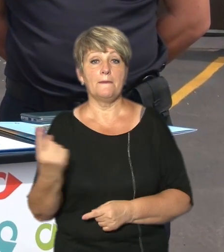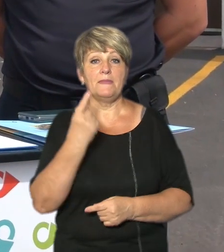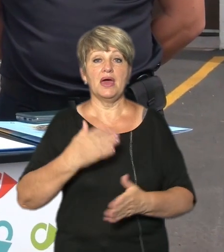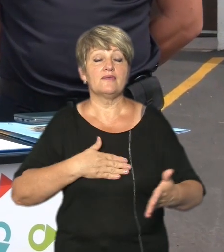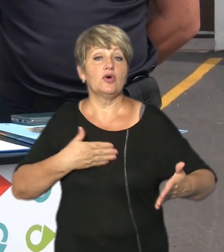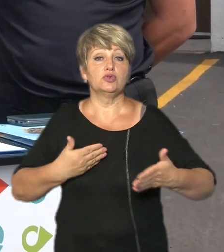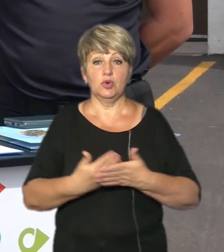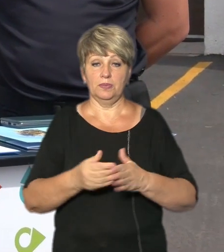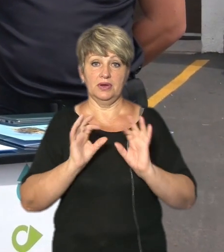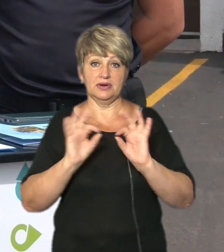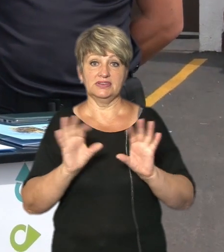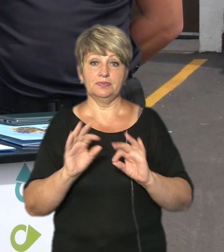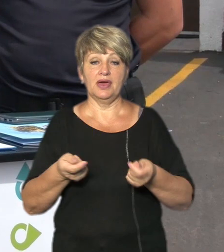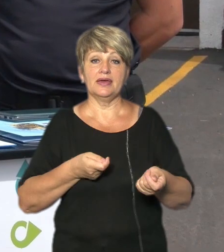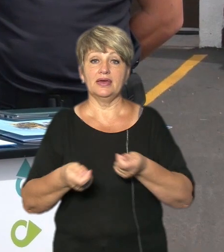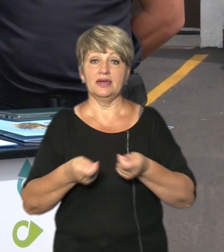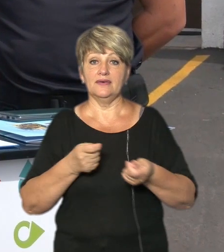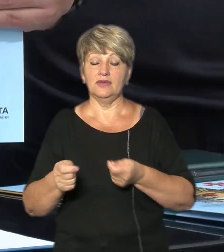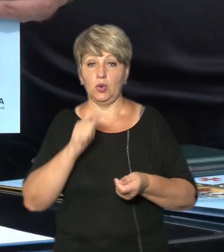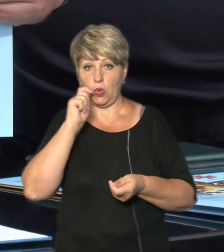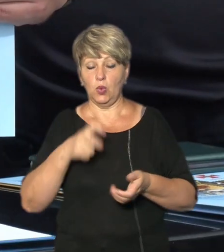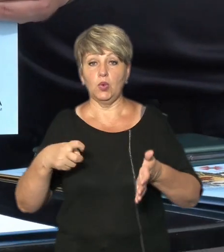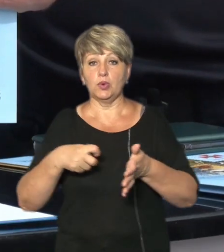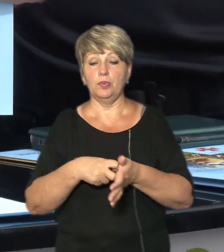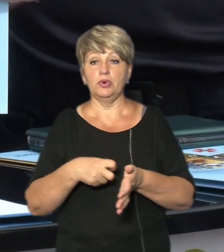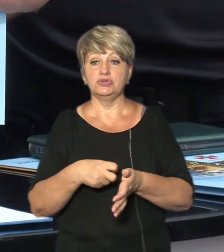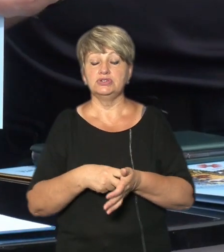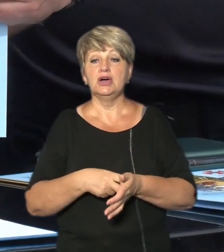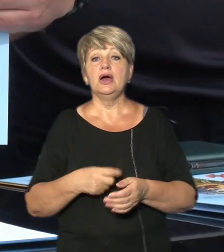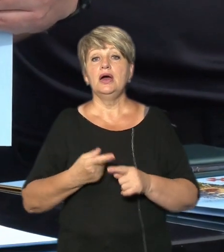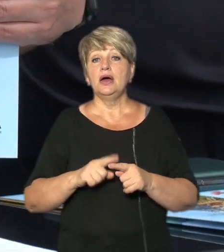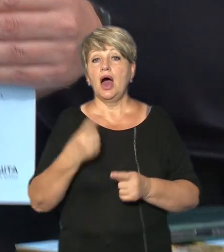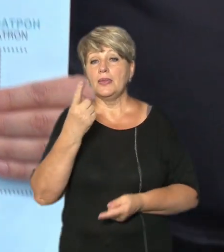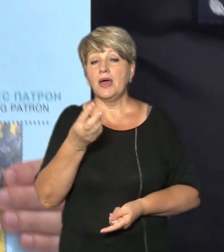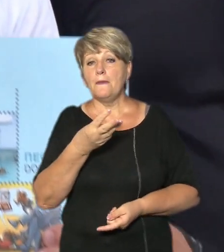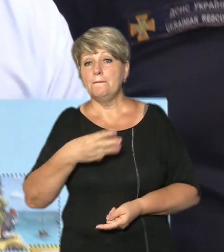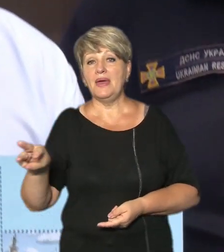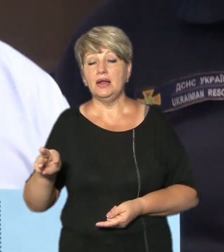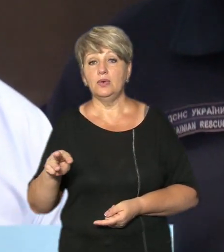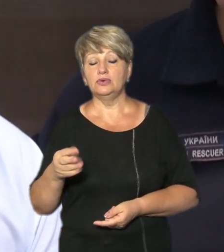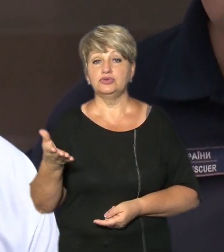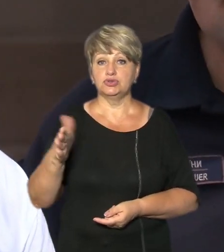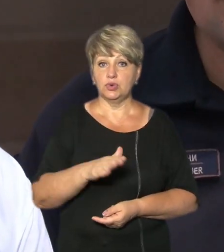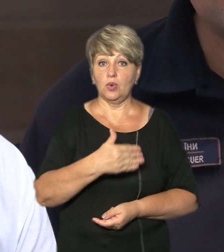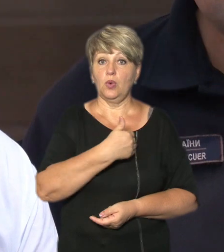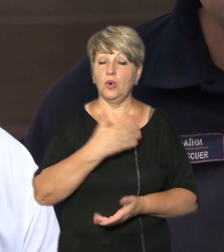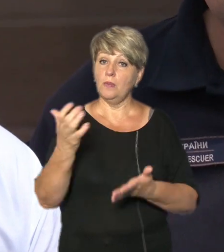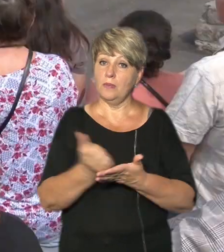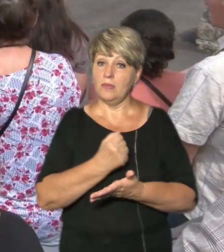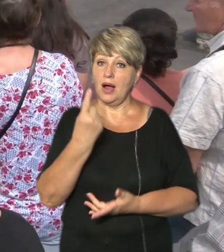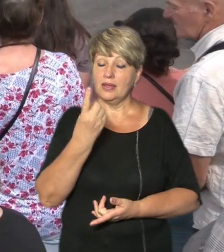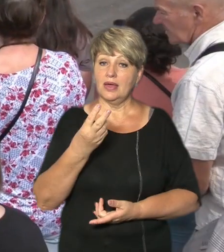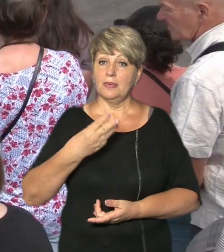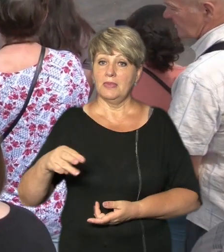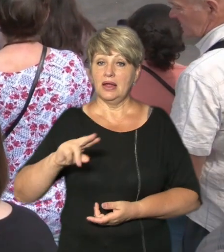розповідає керівник Черкаського відділення Укрпошти Олександр Марченко З тиражу в мільйон екземплярів хочуть виручити мільйон євро Які передадуть